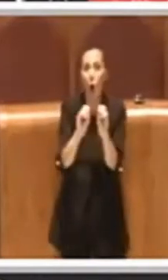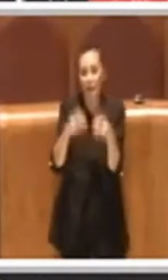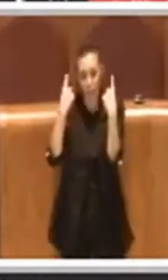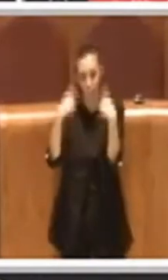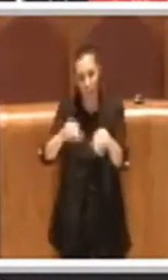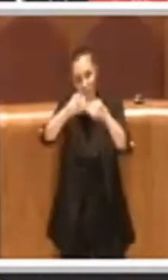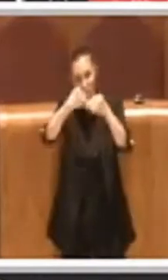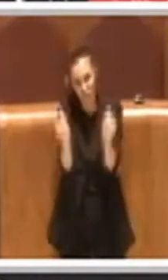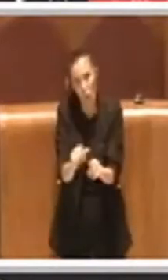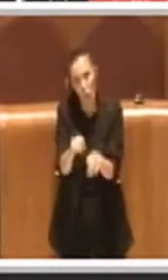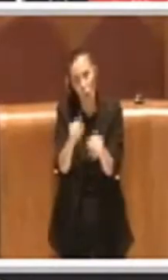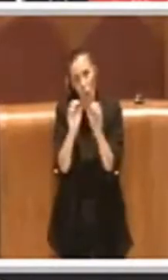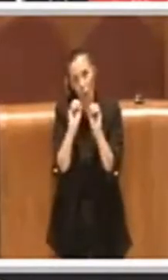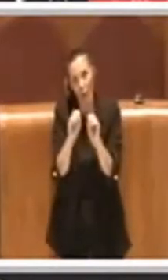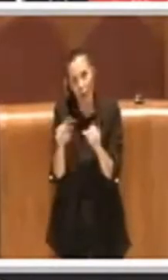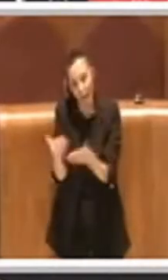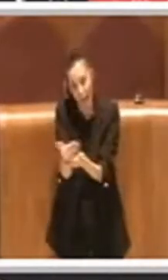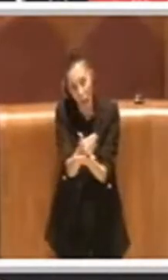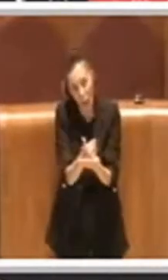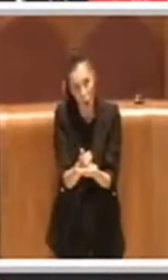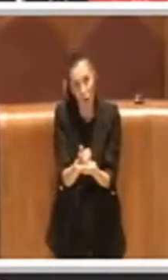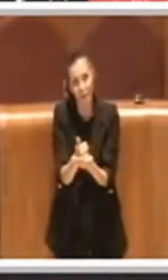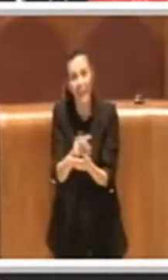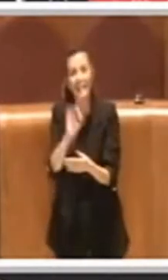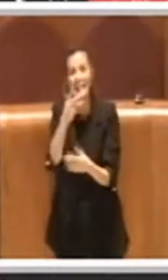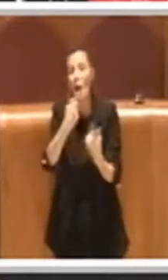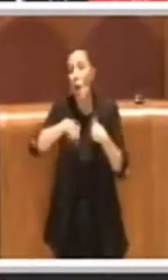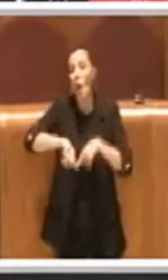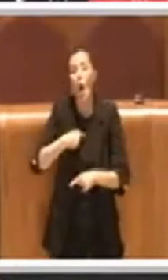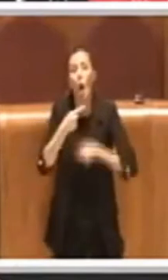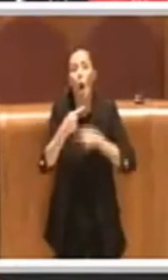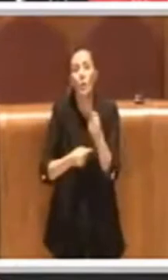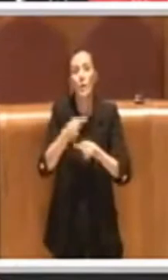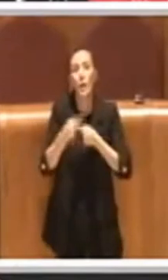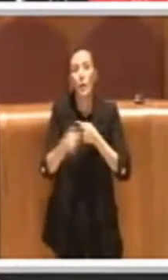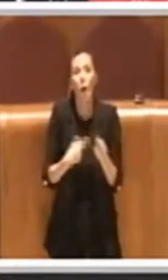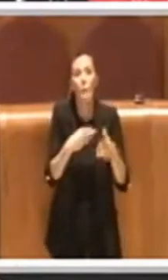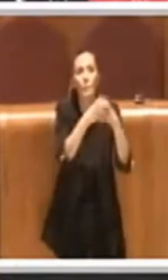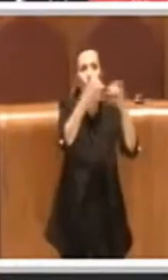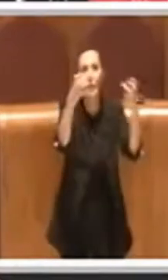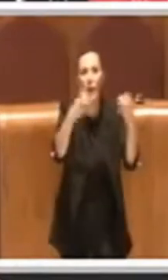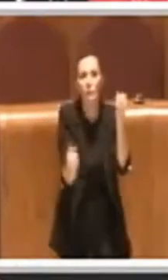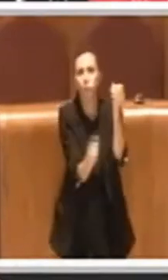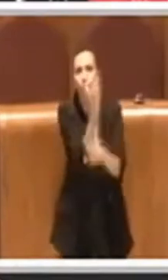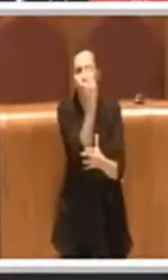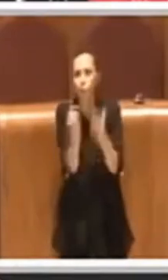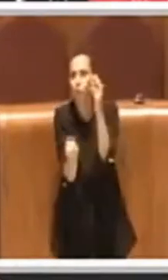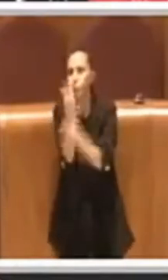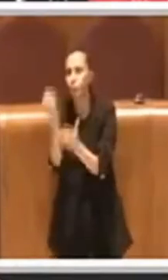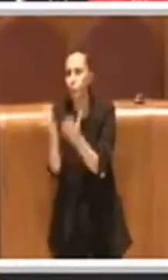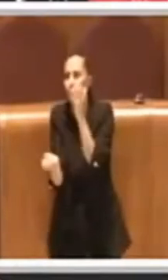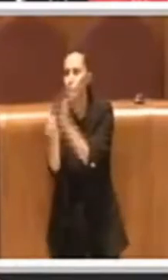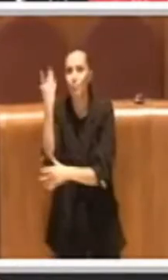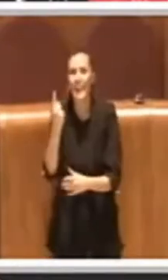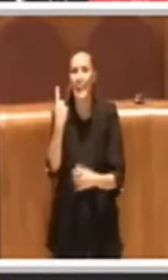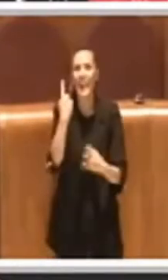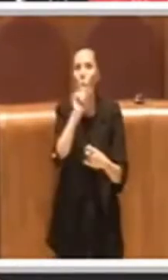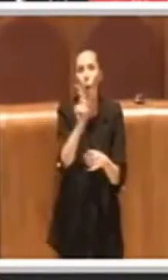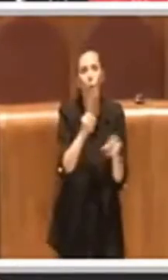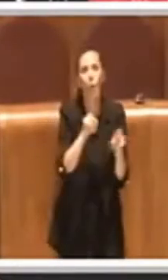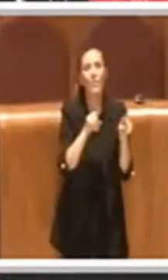raccolta. Perché se noi continuiamo a fare impianti per la raccolta indifferenziata,